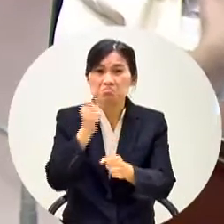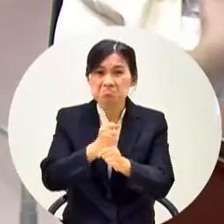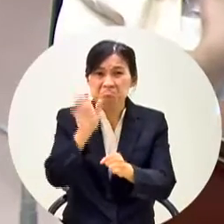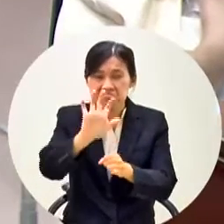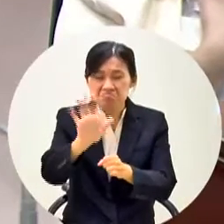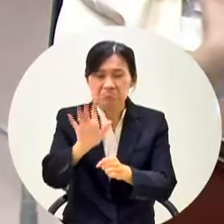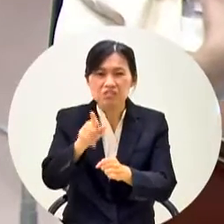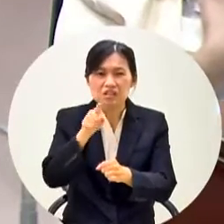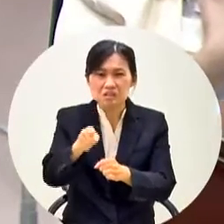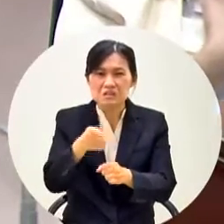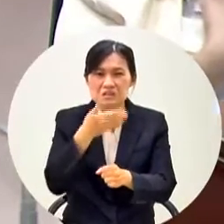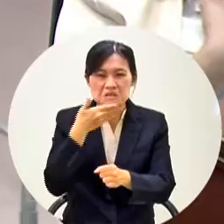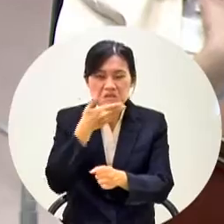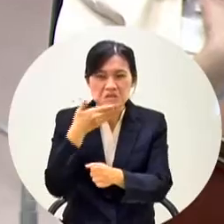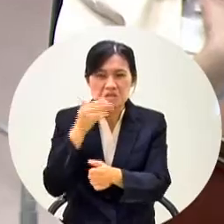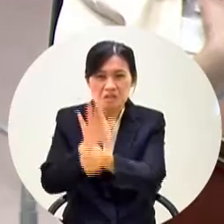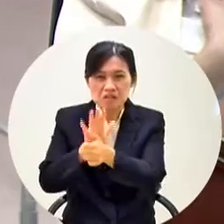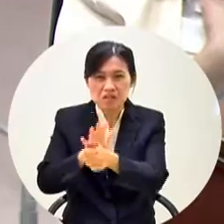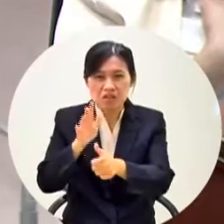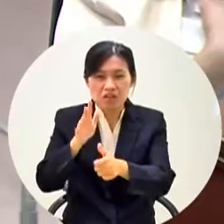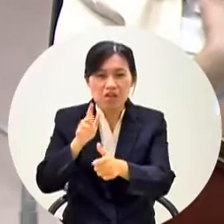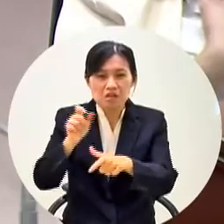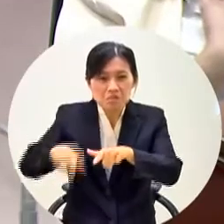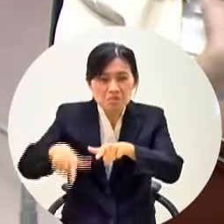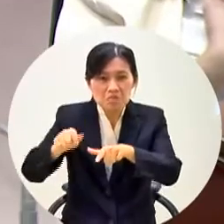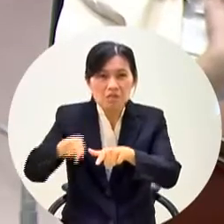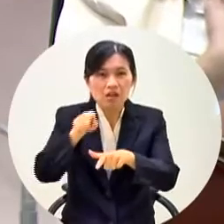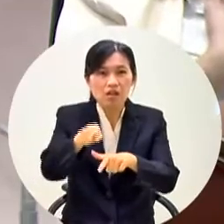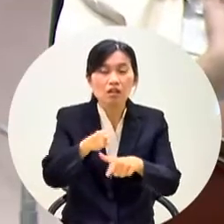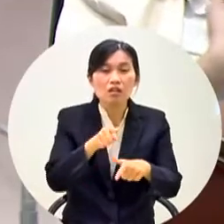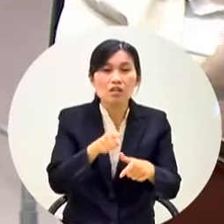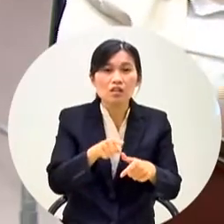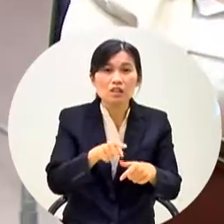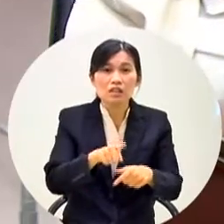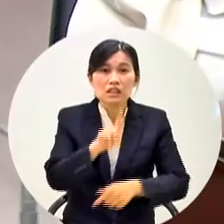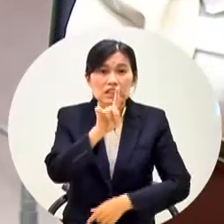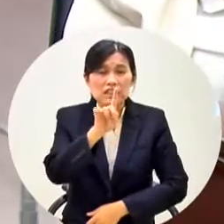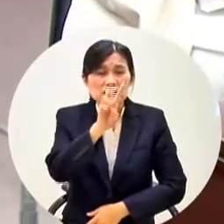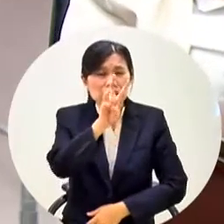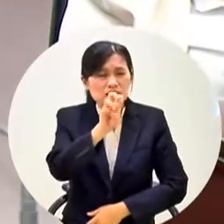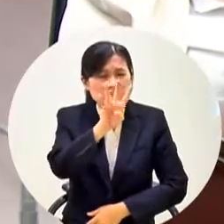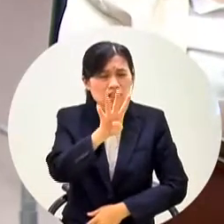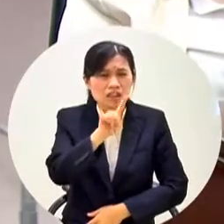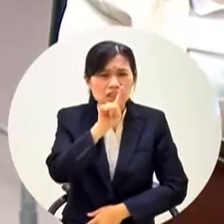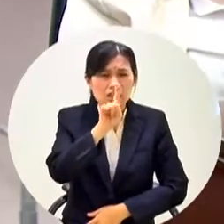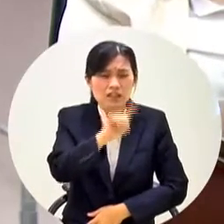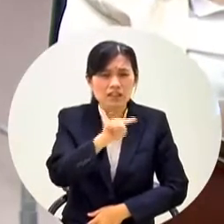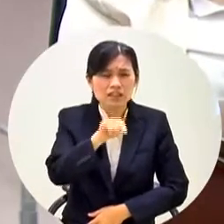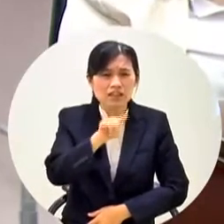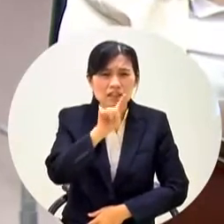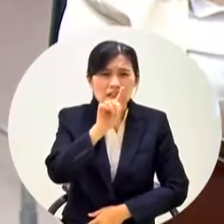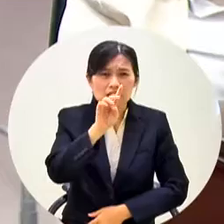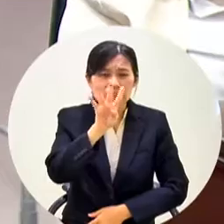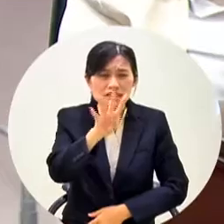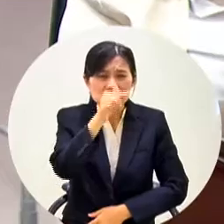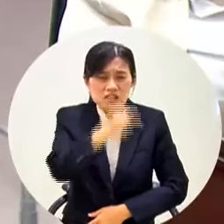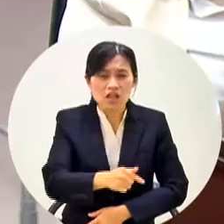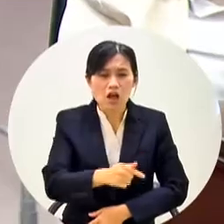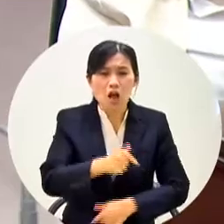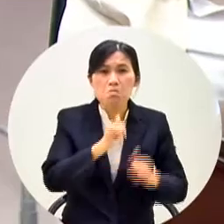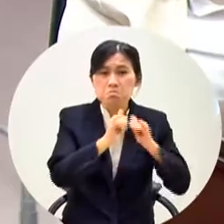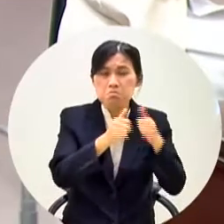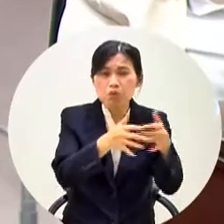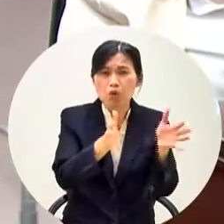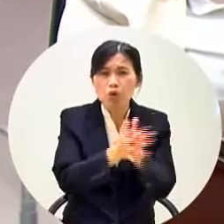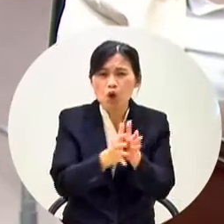三十四所學校有1.4億是民間的企業1.3億是公共的教育基金